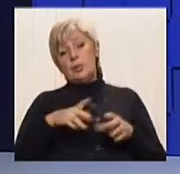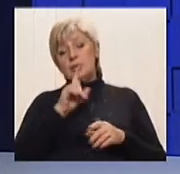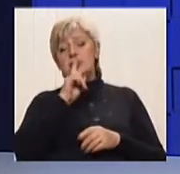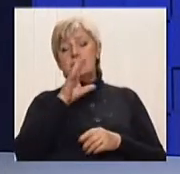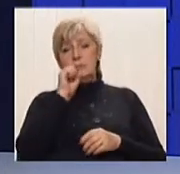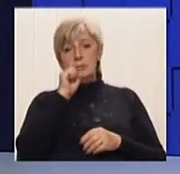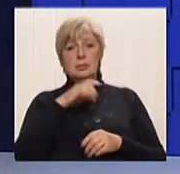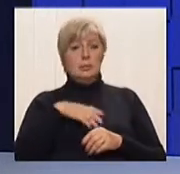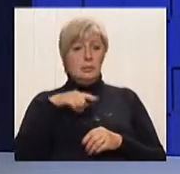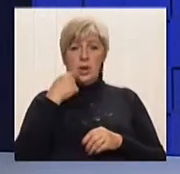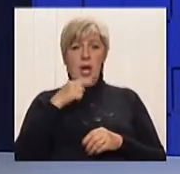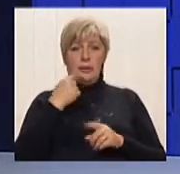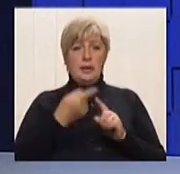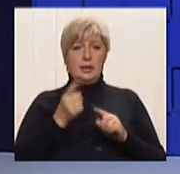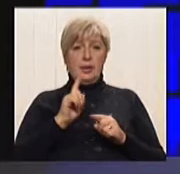просто умалчують.